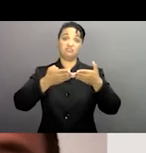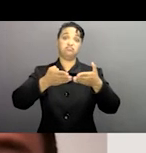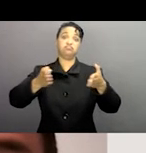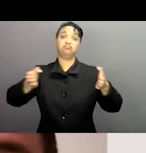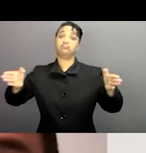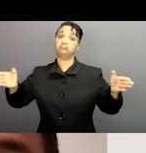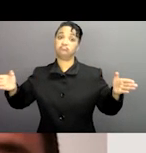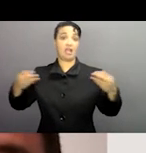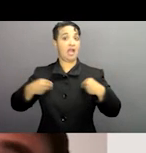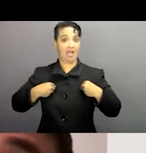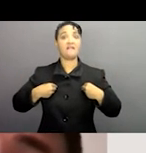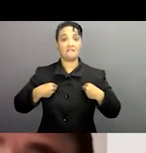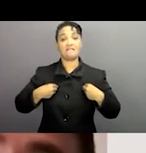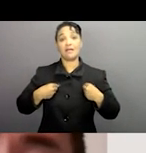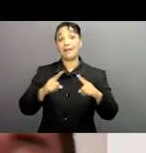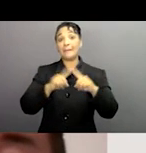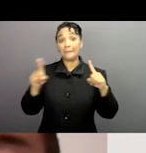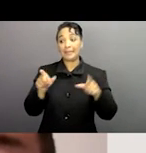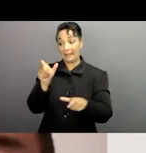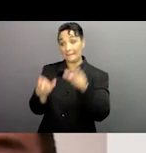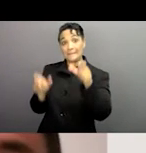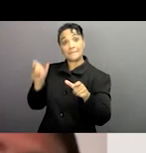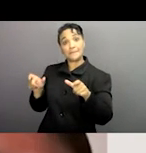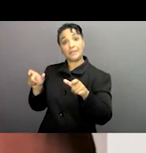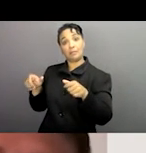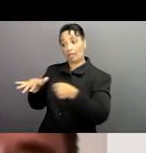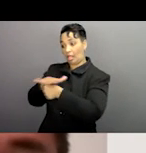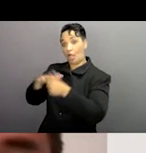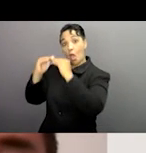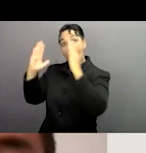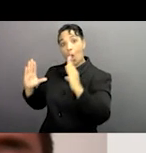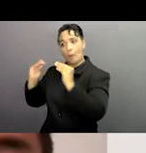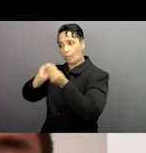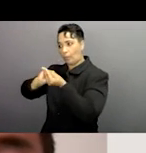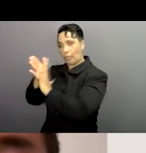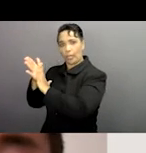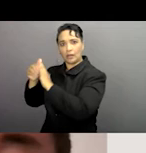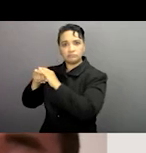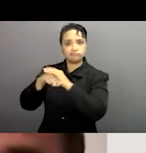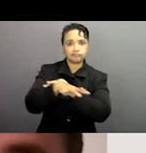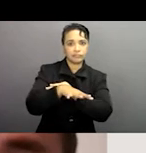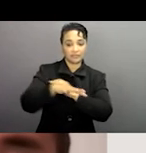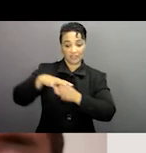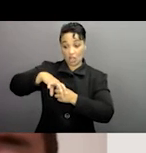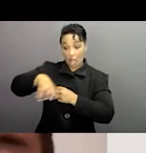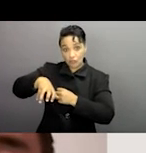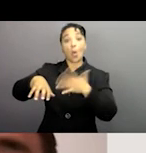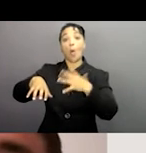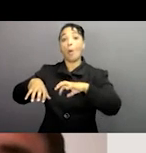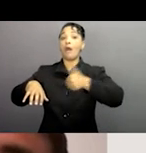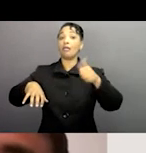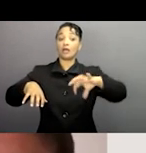crois en cela mais le point principal à cela est qu'ils ont été déplacés que ce soit d'une manière interne ou